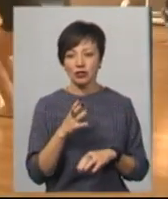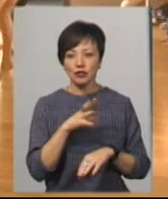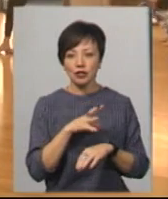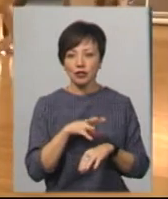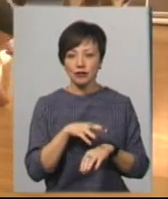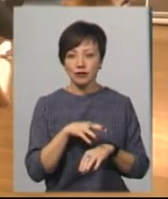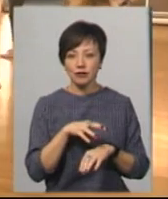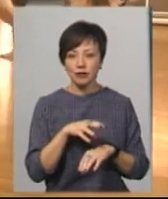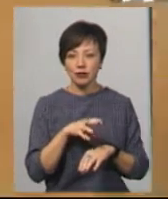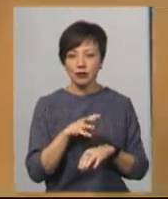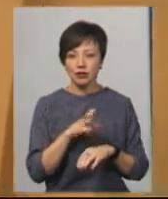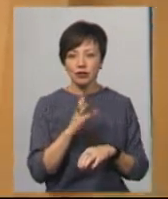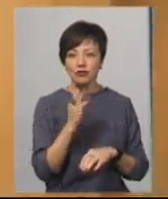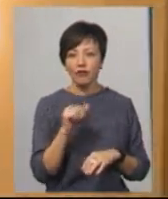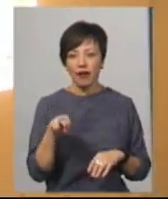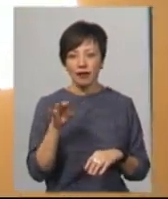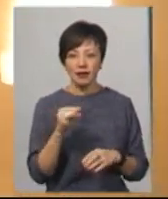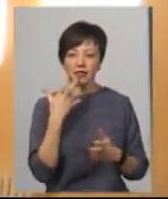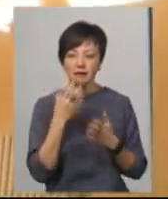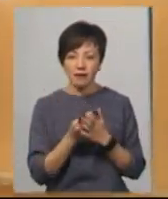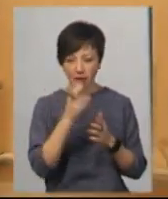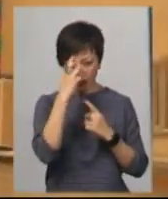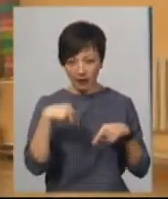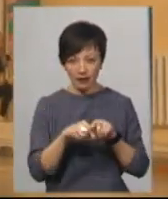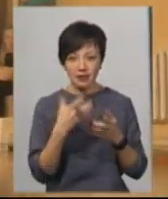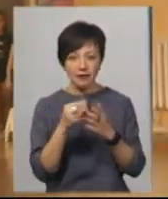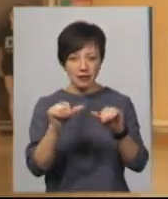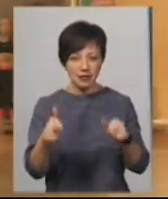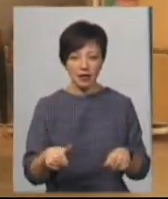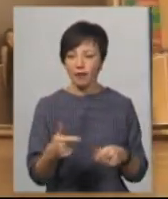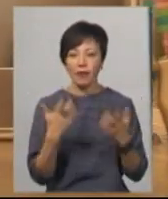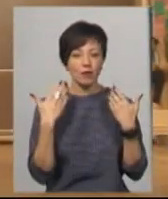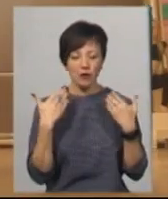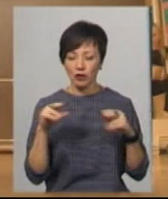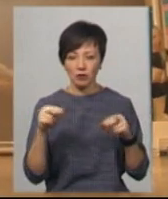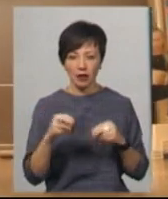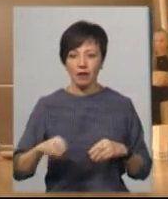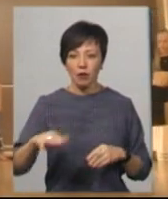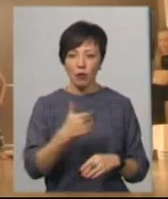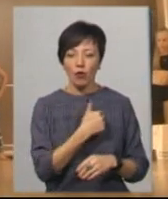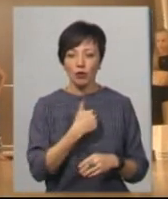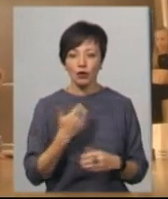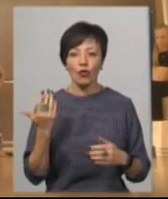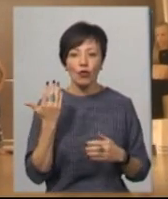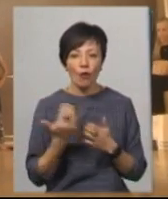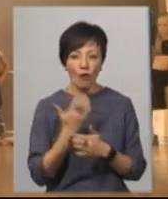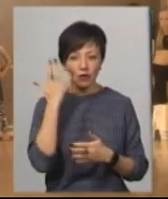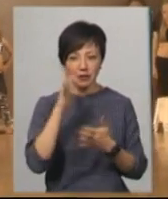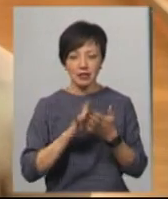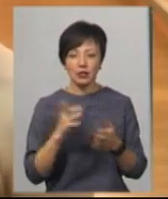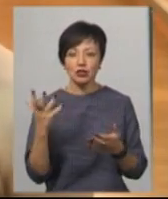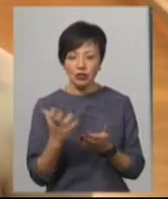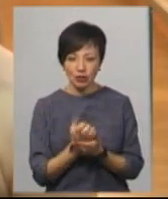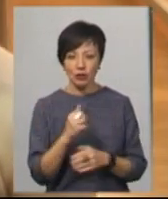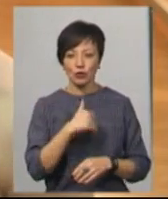країна має ніби як свій стиль. Кіра після виступу на чемпіонаті Європи не відпочиває, бо вже окреслила для себе нову ціль. Ще раз стати